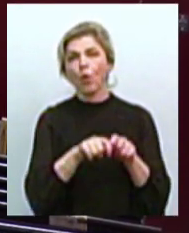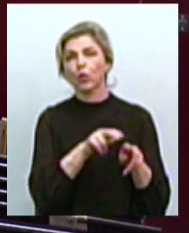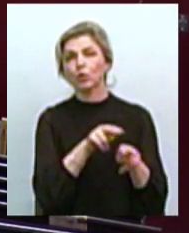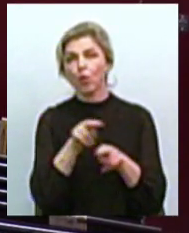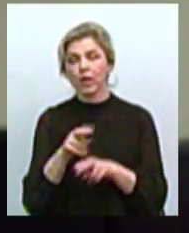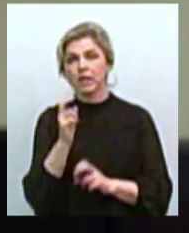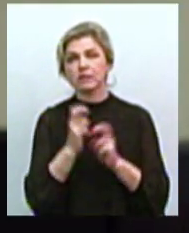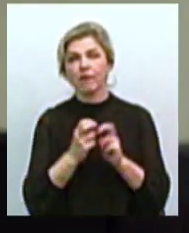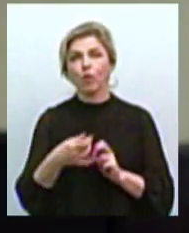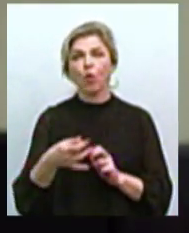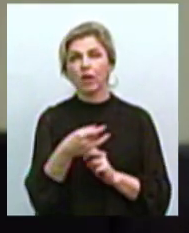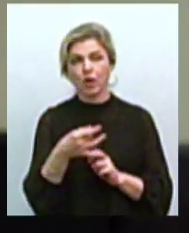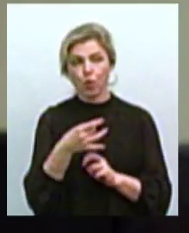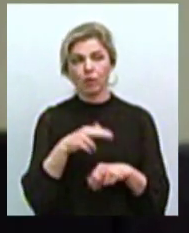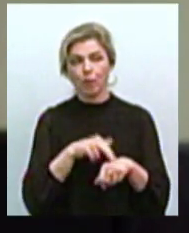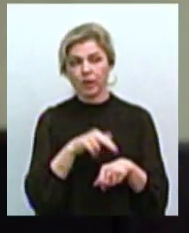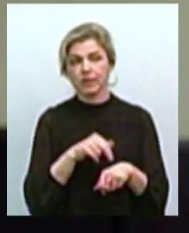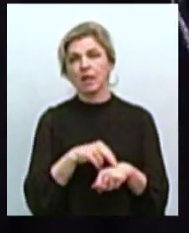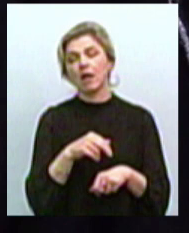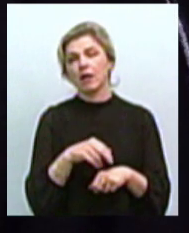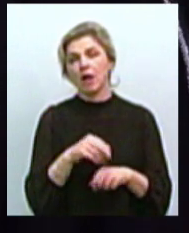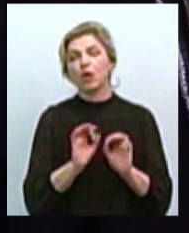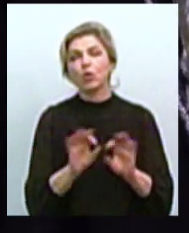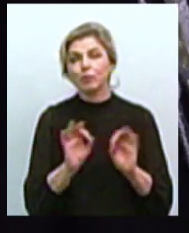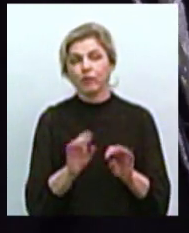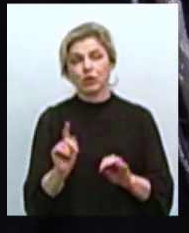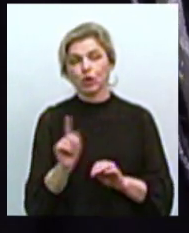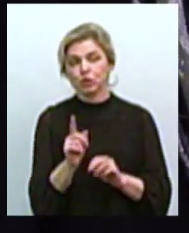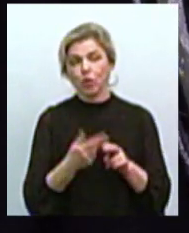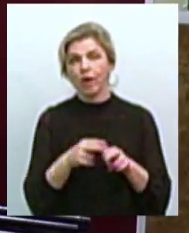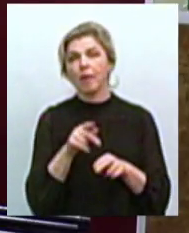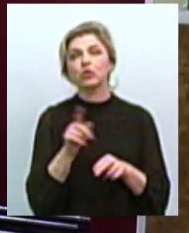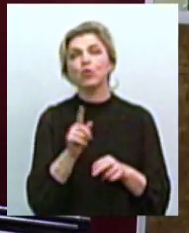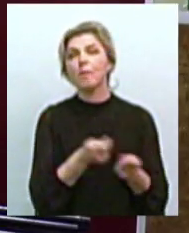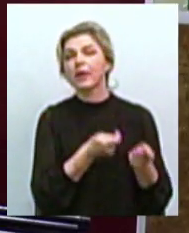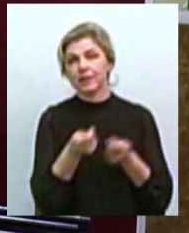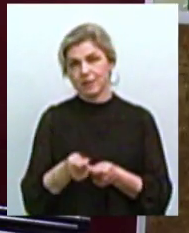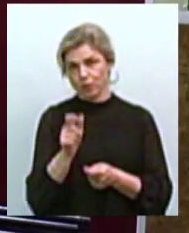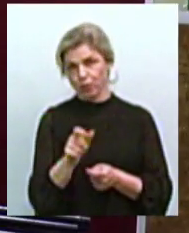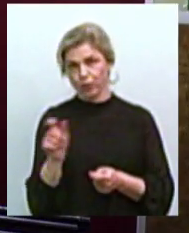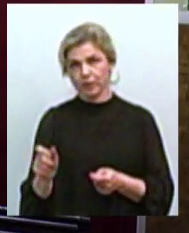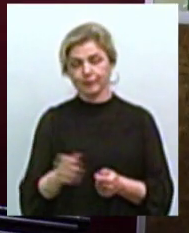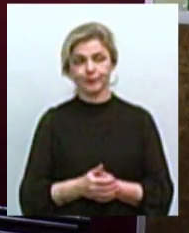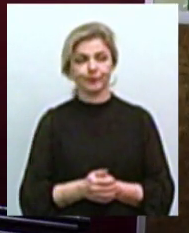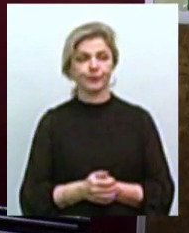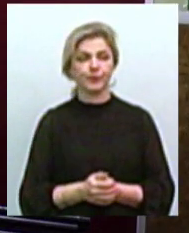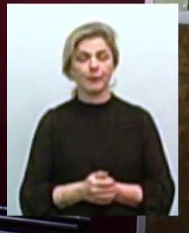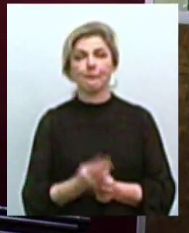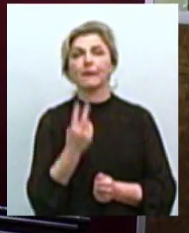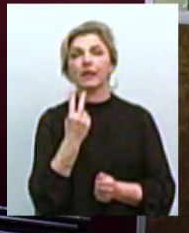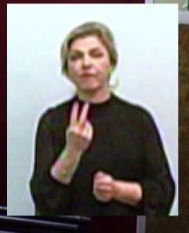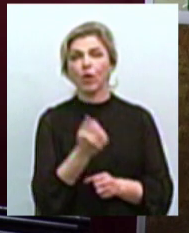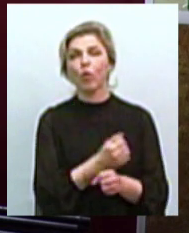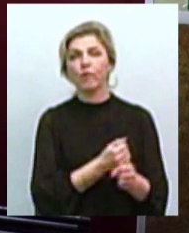заводського відділу поліції Олександр Кормілін розповідає, що саме принесли громадяни. Дві одиниці нарізної